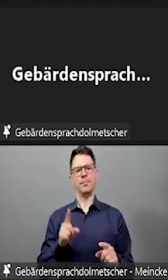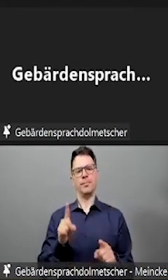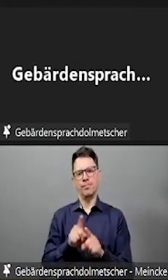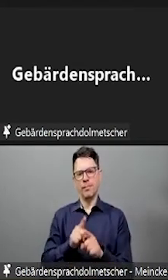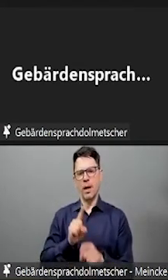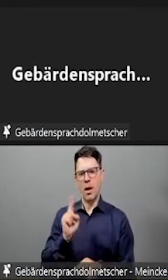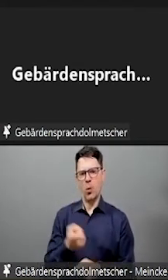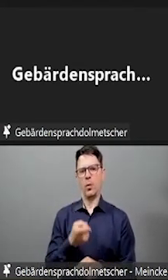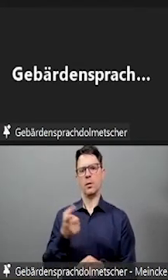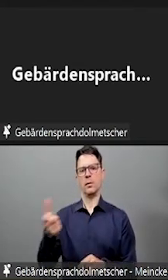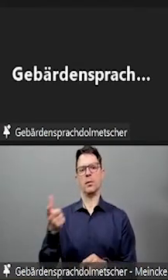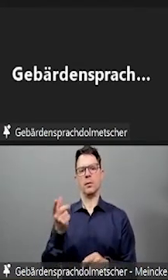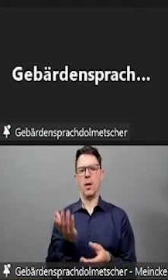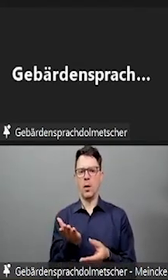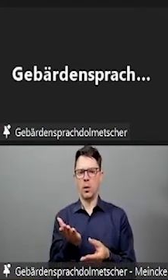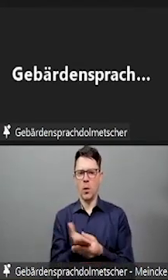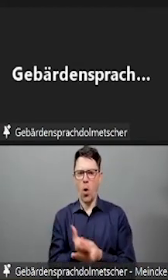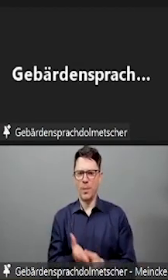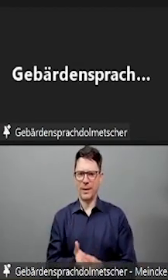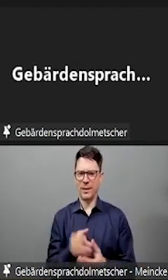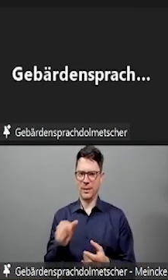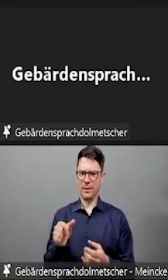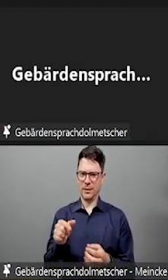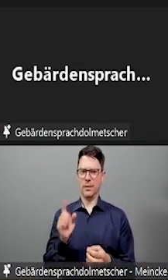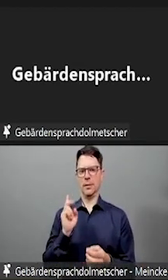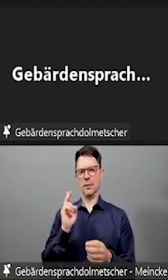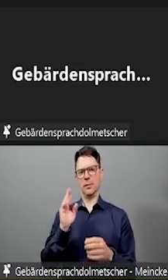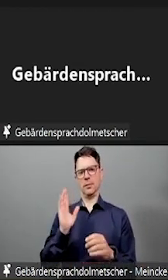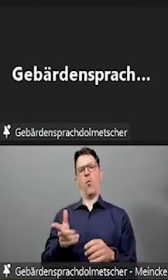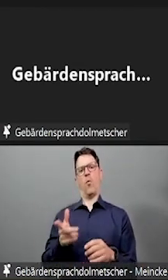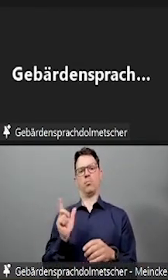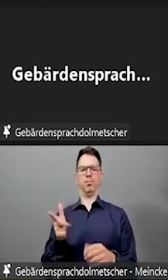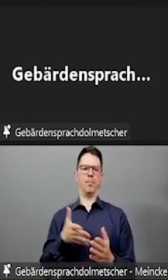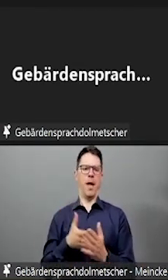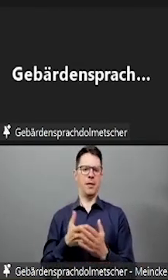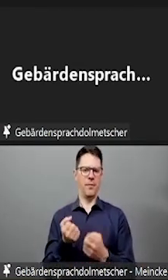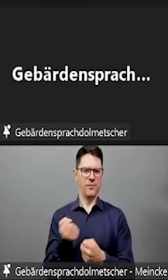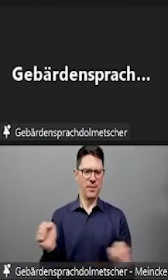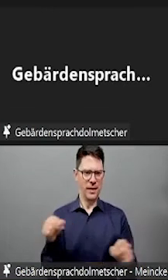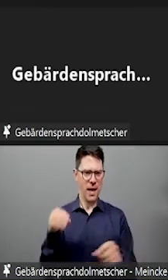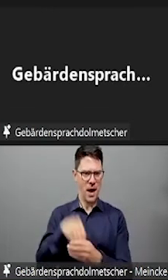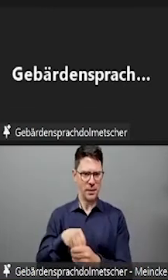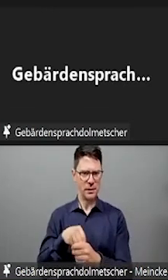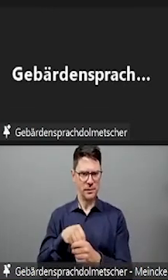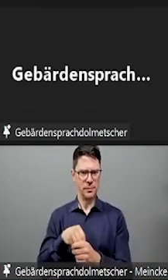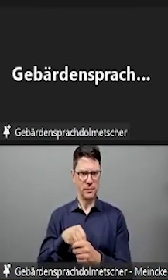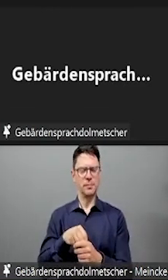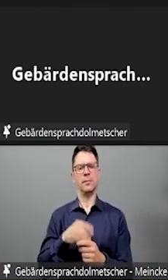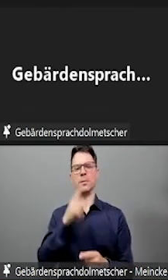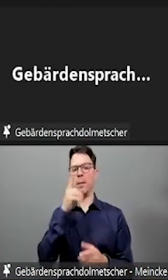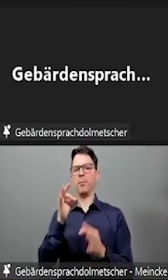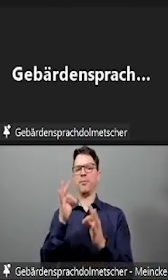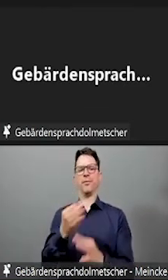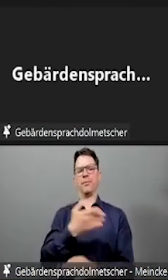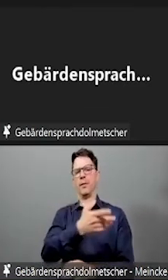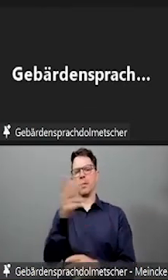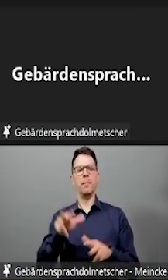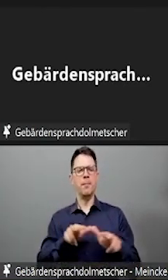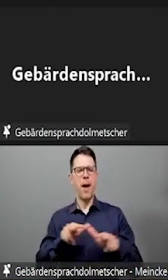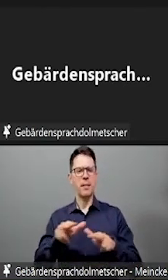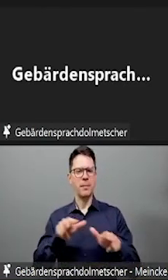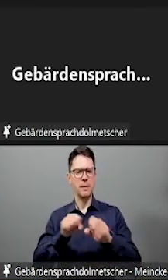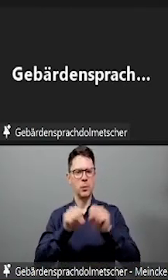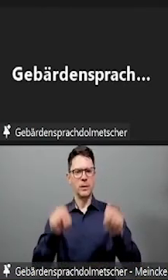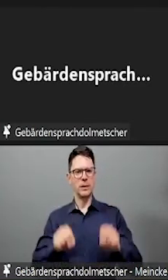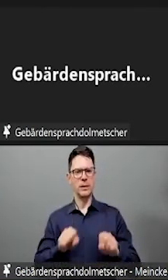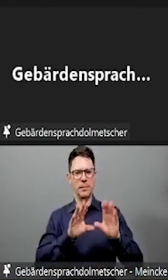durchaus auch bei Präsenzklausuren ja ein Notebook eingesetzt werden, um da auch dann Barrierefreiheit zu gewährleisten. Und als